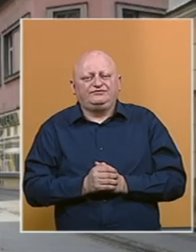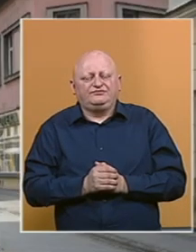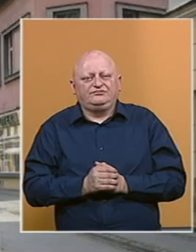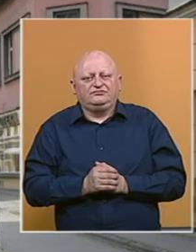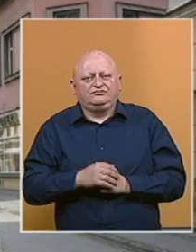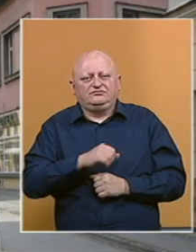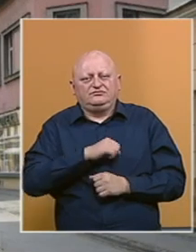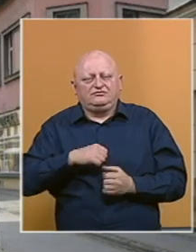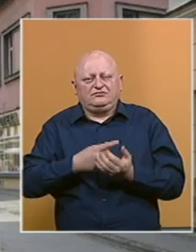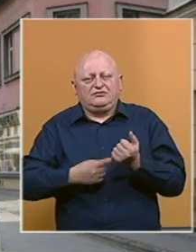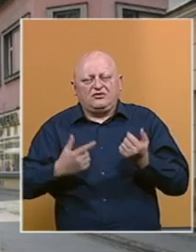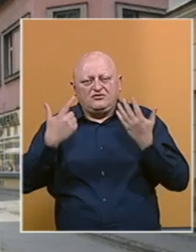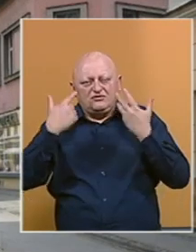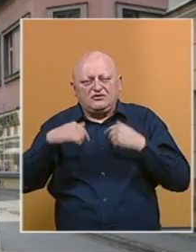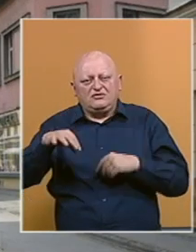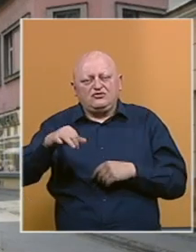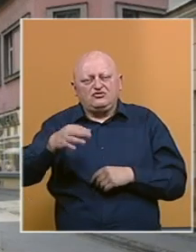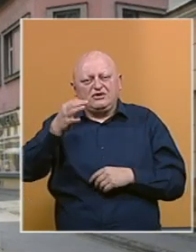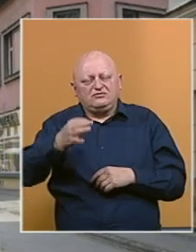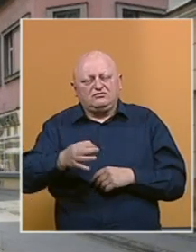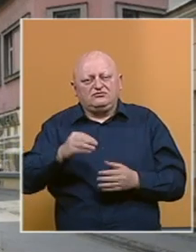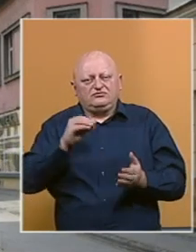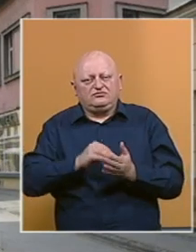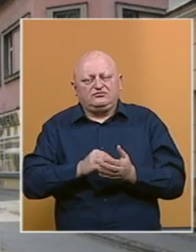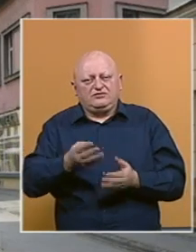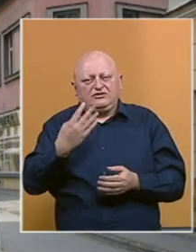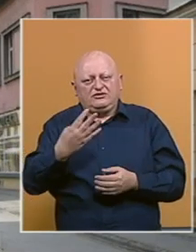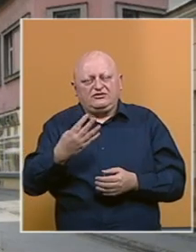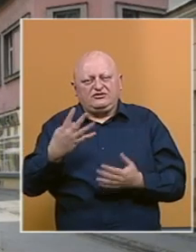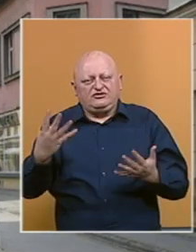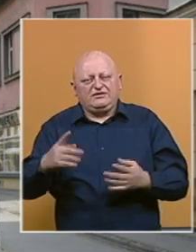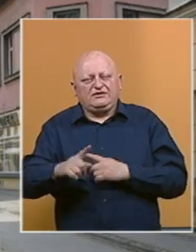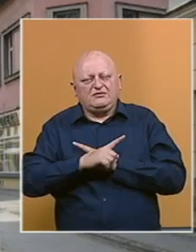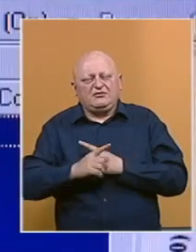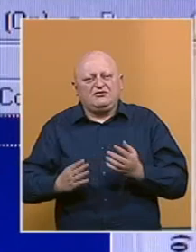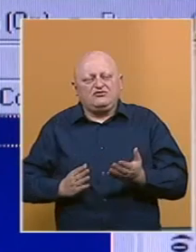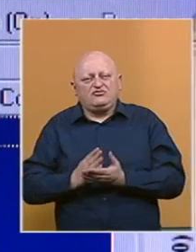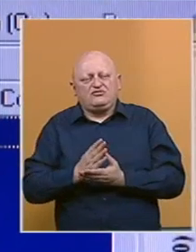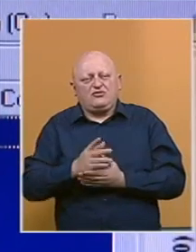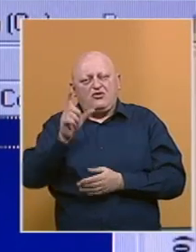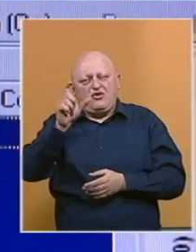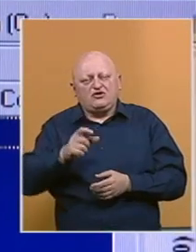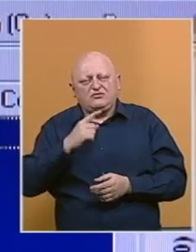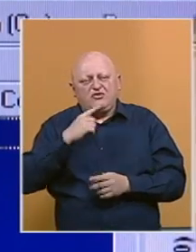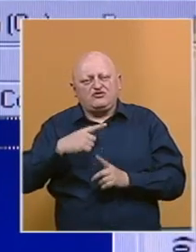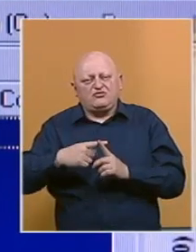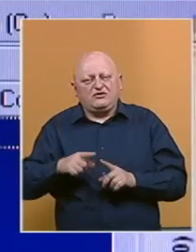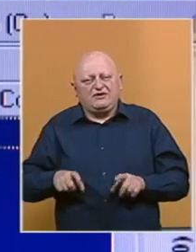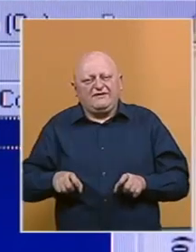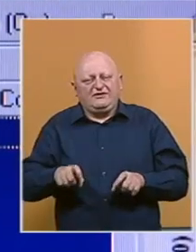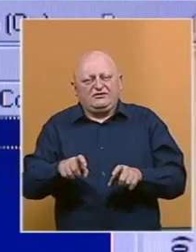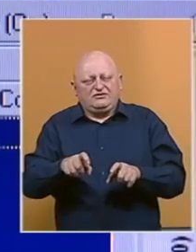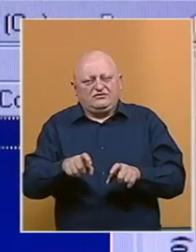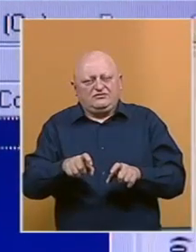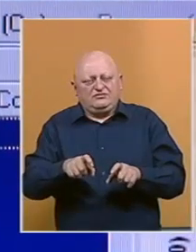Samo u posljednjih sedam dana u Tuzlanskom kantonu zabilježeno je 49 smrtnih slučajeva osoba koje su bile pozitivne na COVID